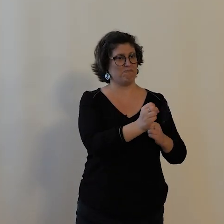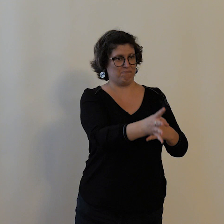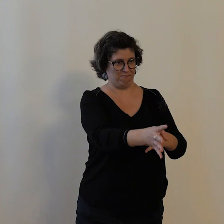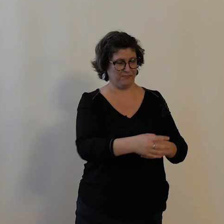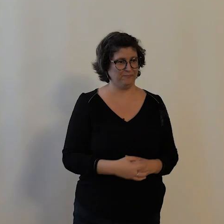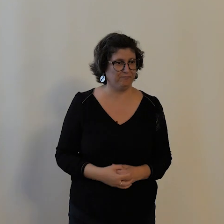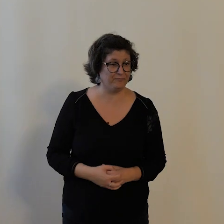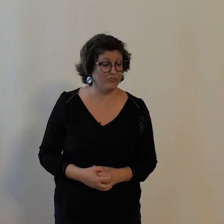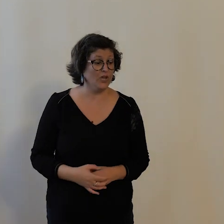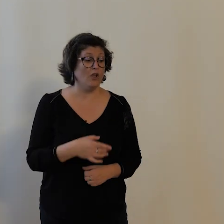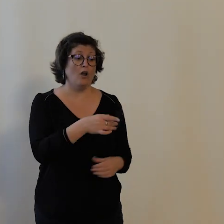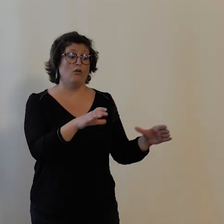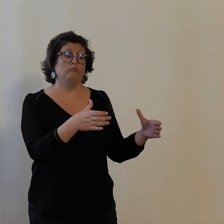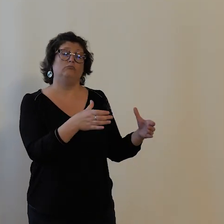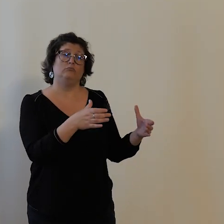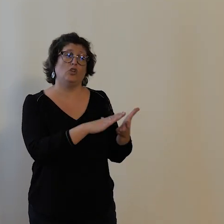activités